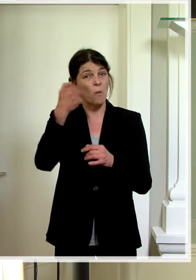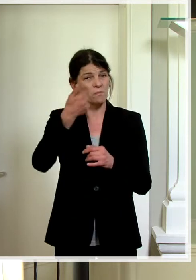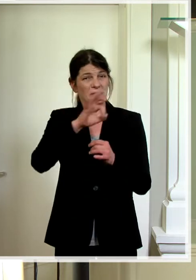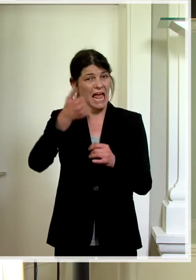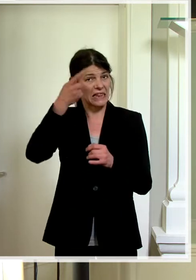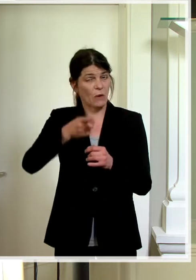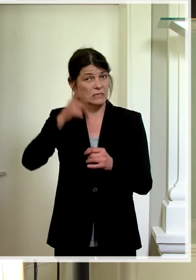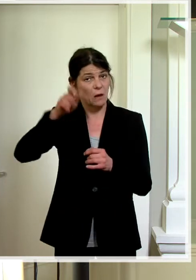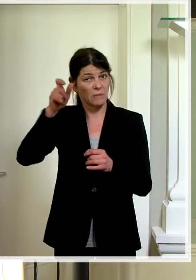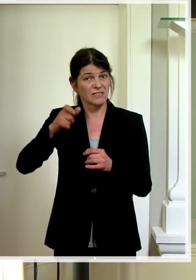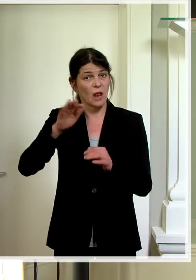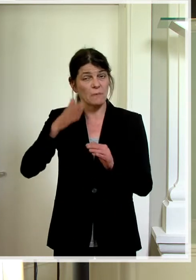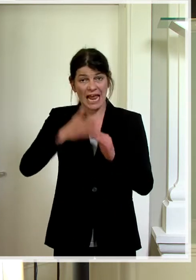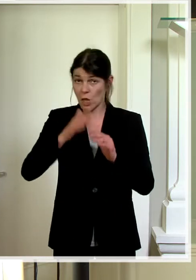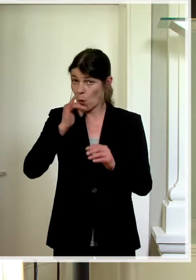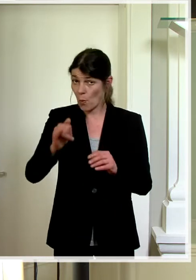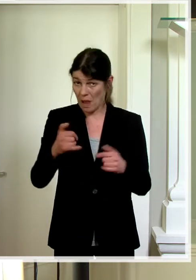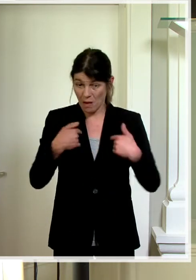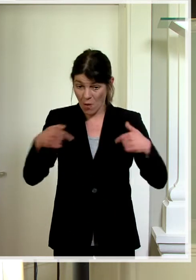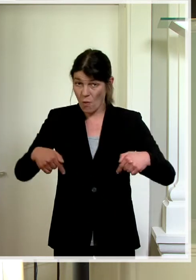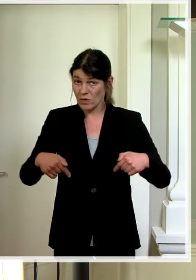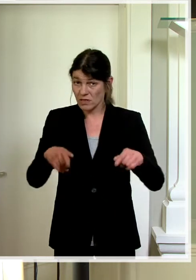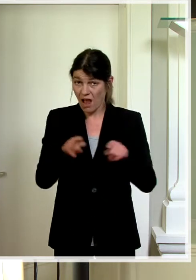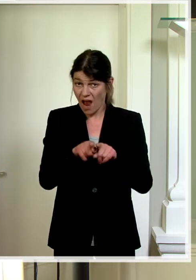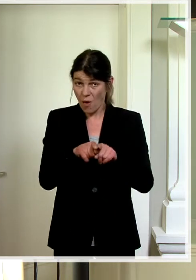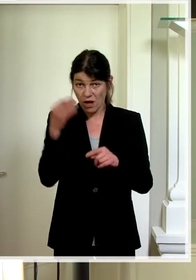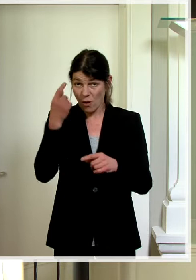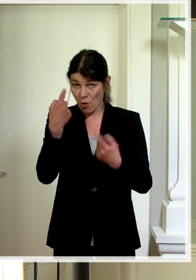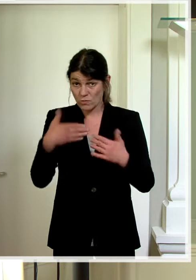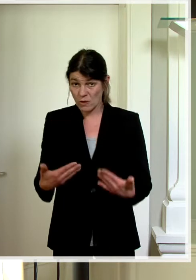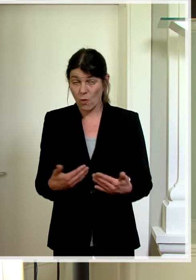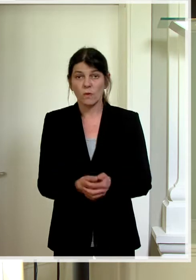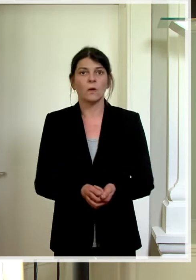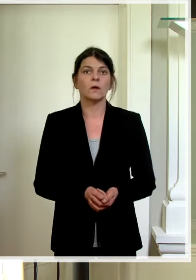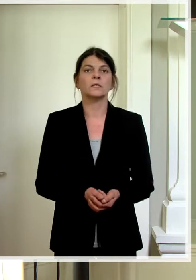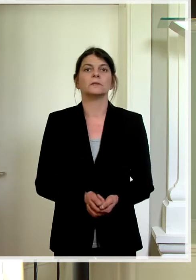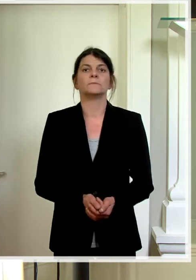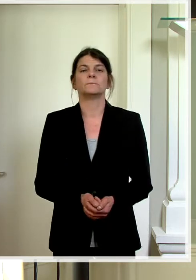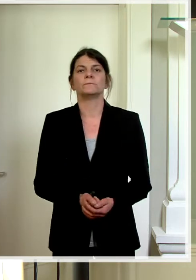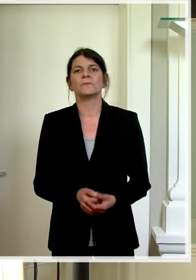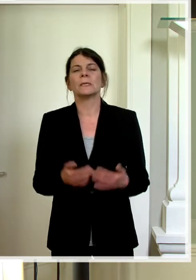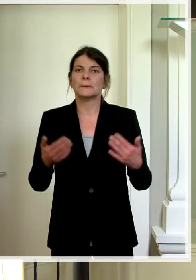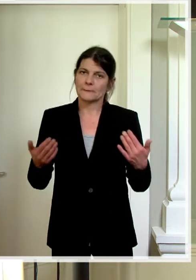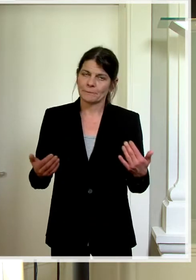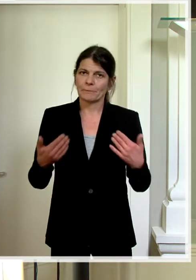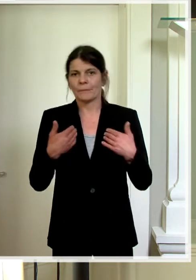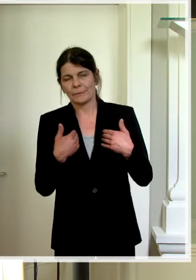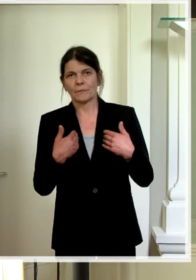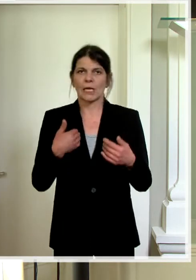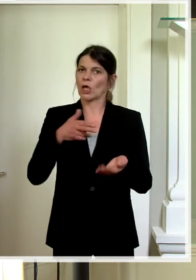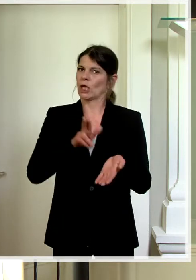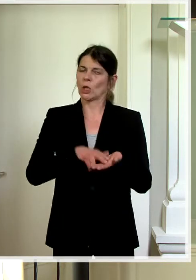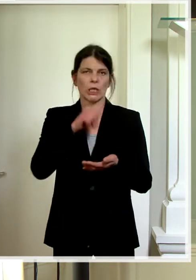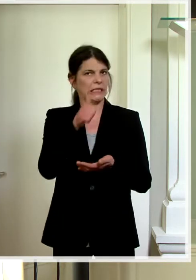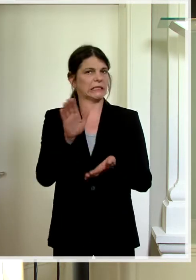Personen ab Ende Juni, ist das bei uns auch absehbar effektiv? Also wir haben dazu keine